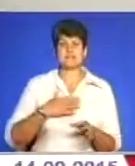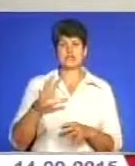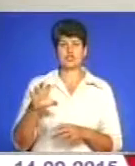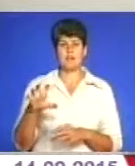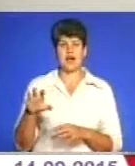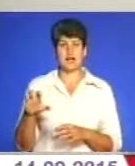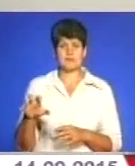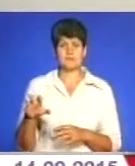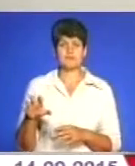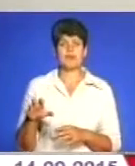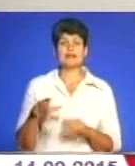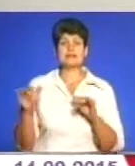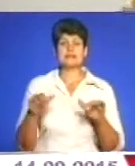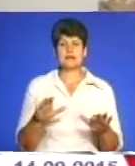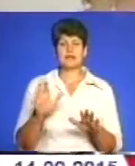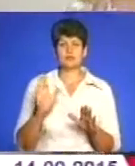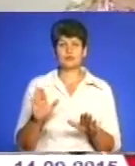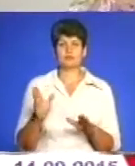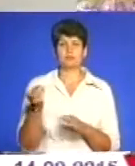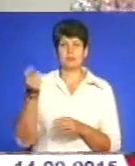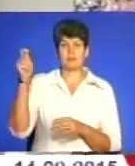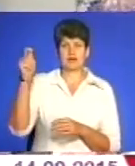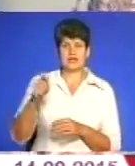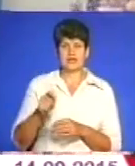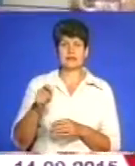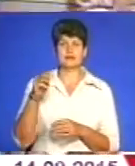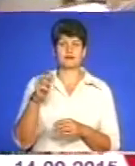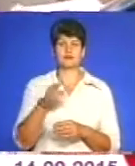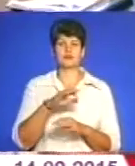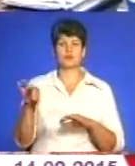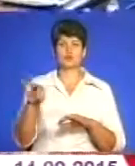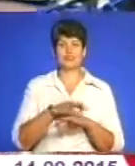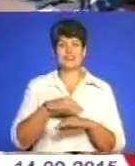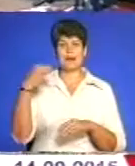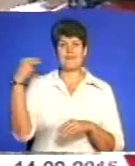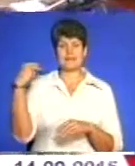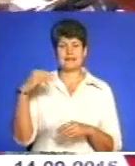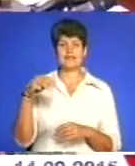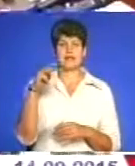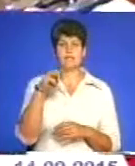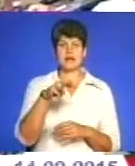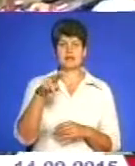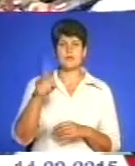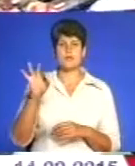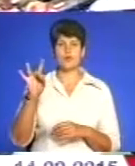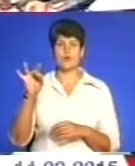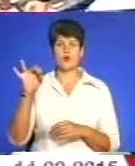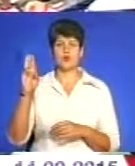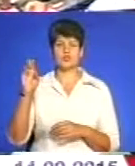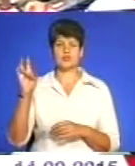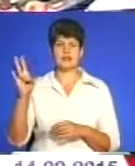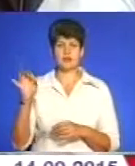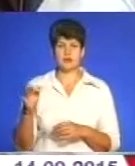Захід відвідає також дружина президента Марина Порошенко із дітьми. Перша леді особисто запропонувала відвідати місто